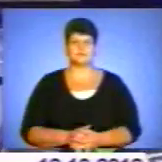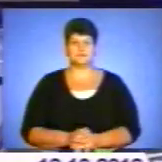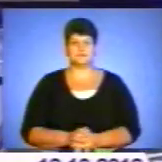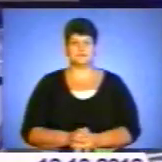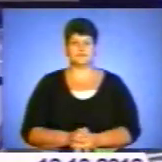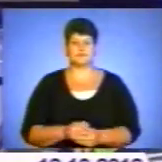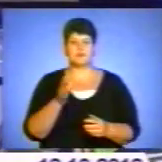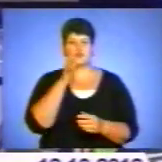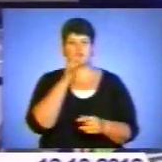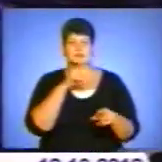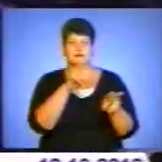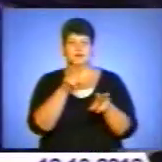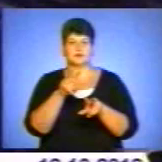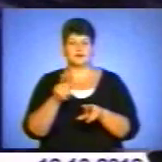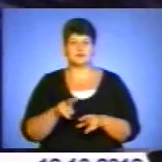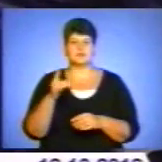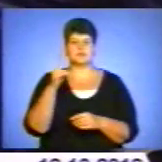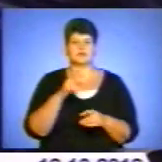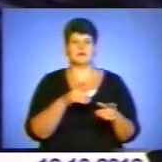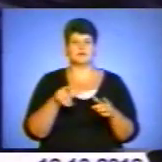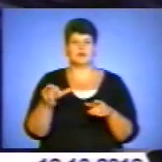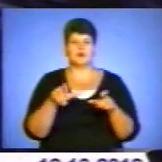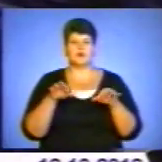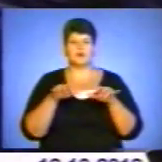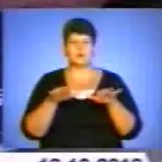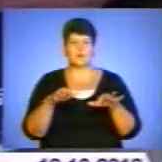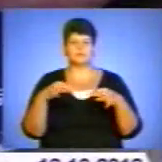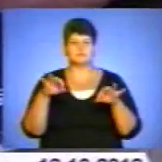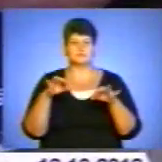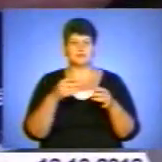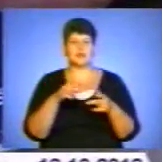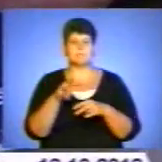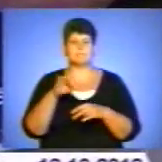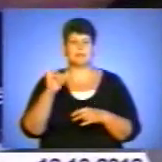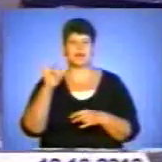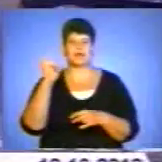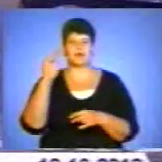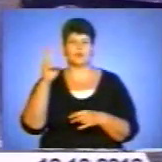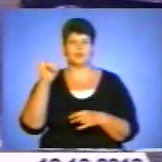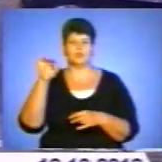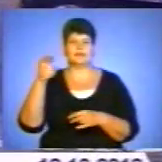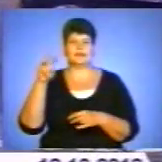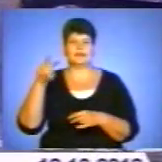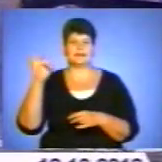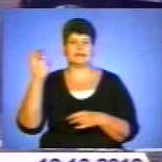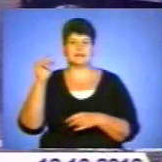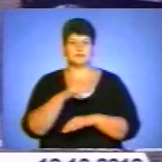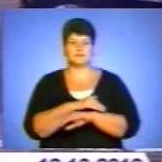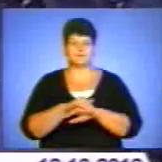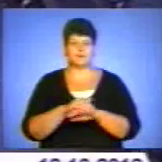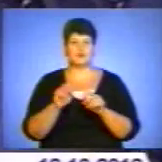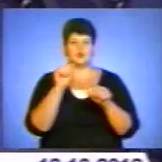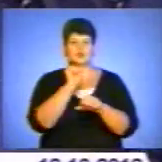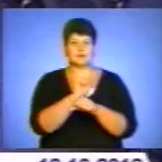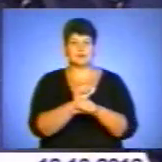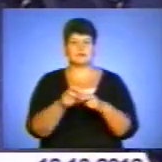Під час нагляду за дорожнім рухом у районі авторинку міста Тернополя, що по вулиці Миколинецькій, інспектори Державтоінспекції зупинили за порушення правил